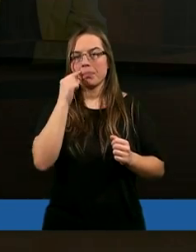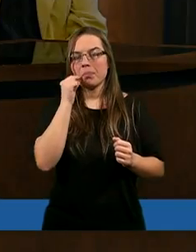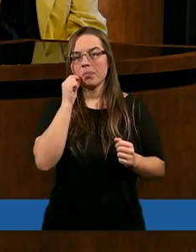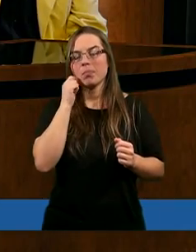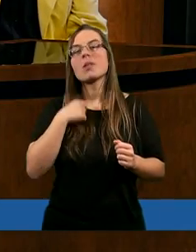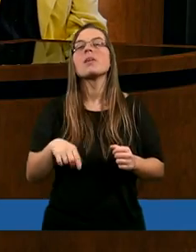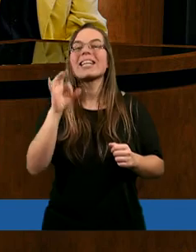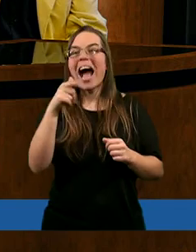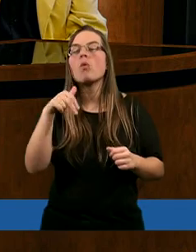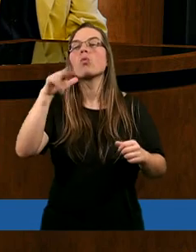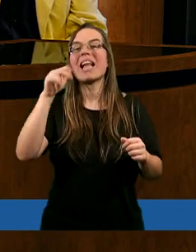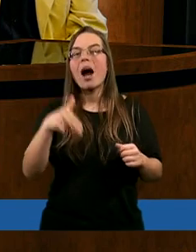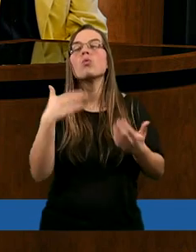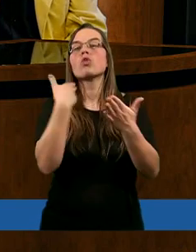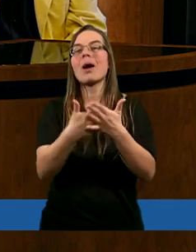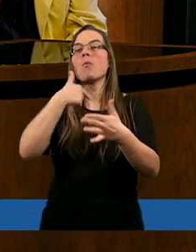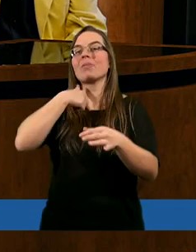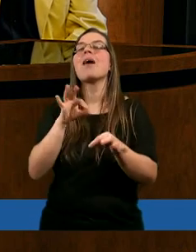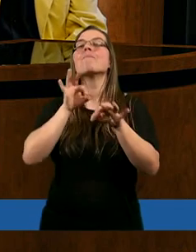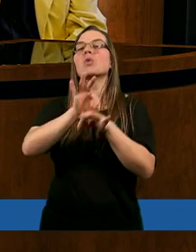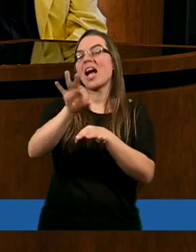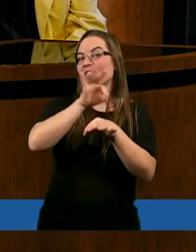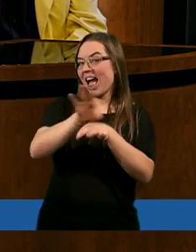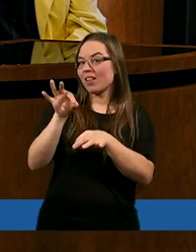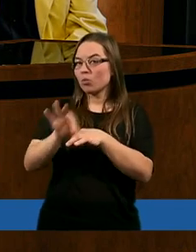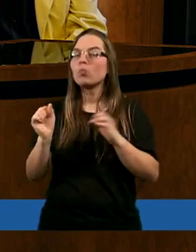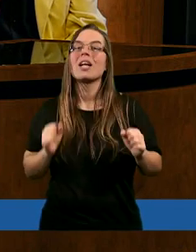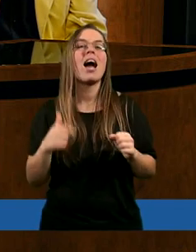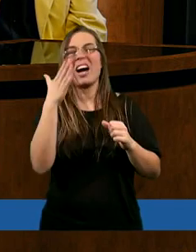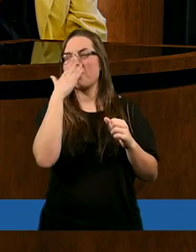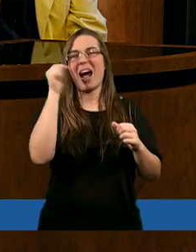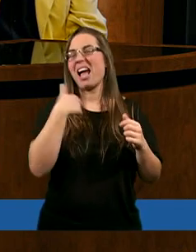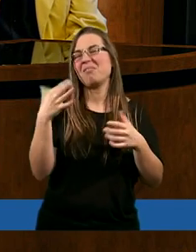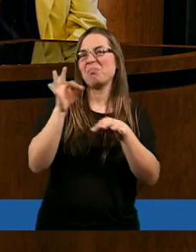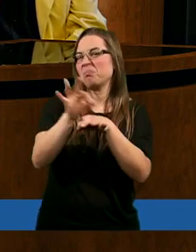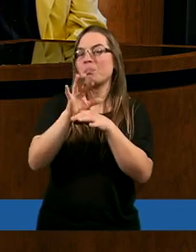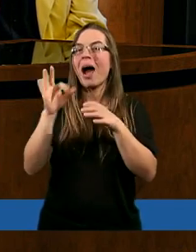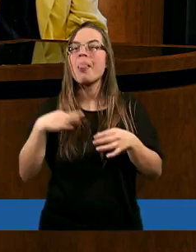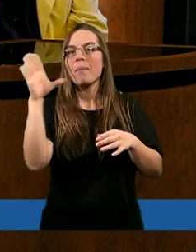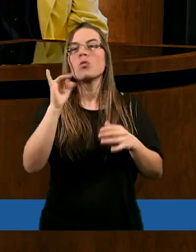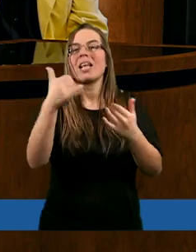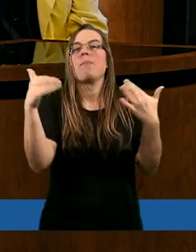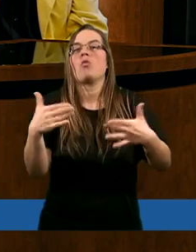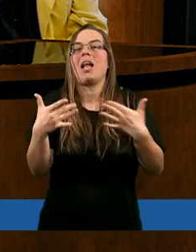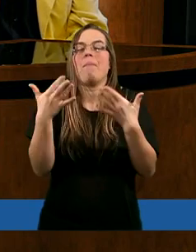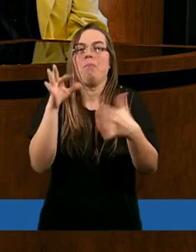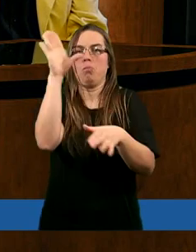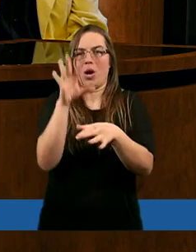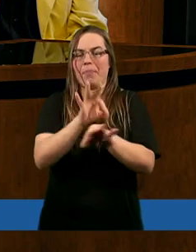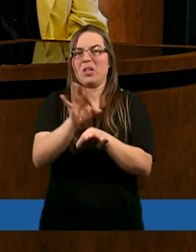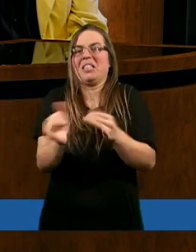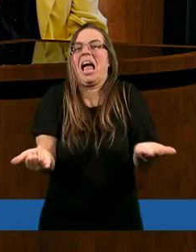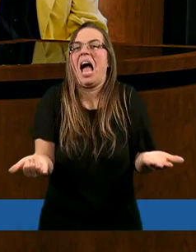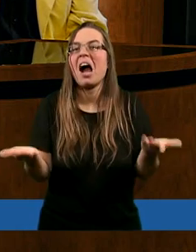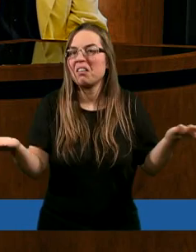No, Saulu, Saulu, czemu mnie prześladujesz? No, ale chyba my nie prześladujemy Pana Boga. Jak można dzisiaj Pana Boga prześladować?